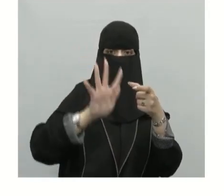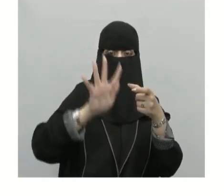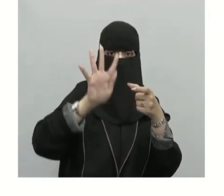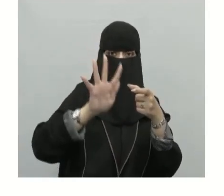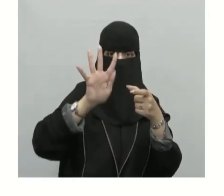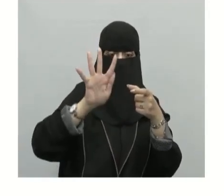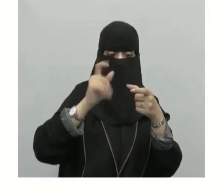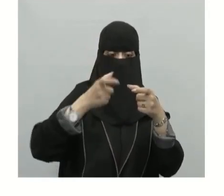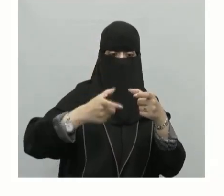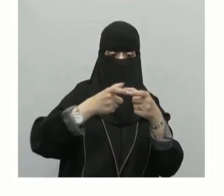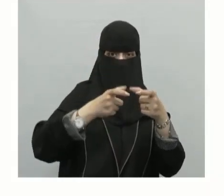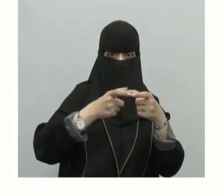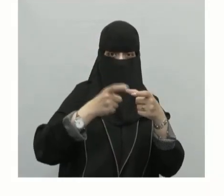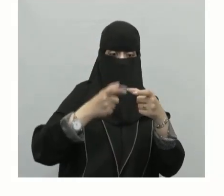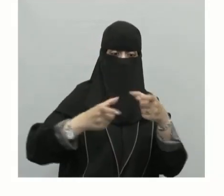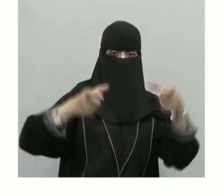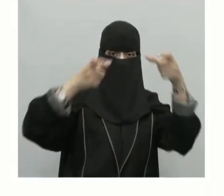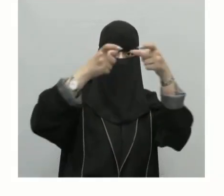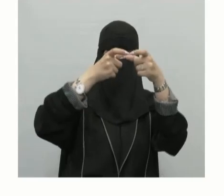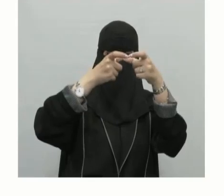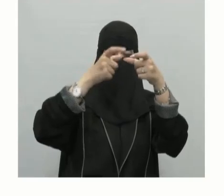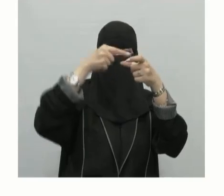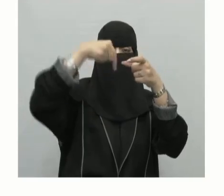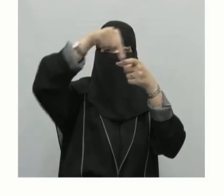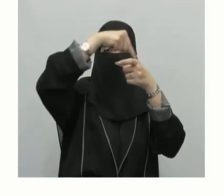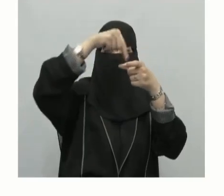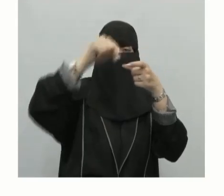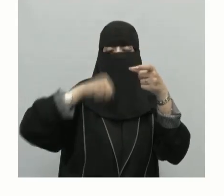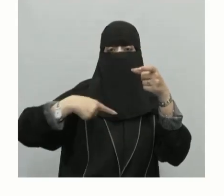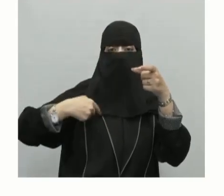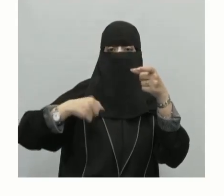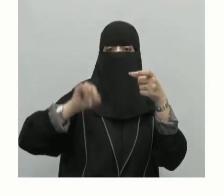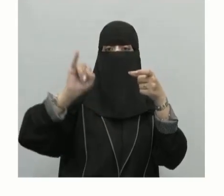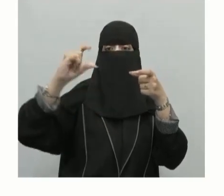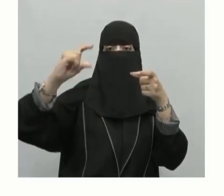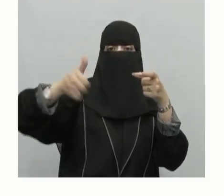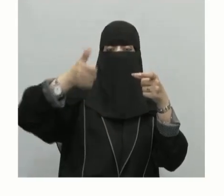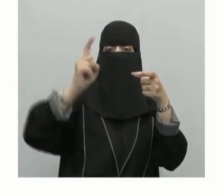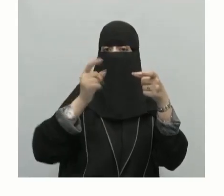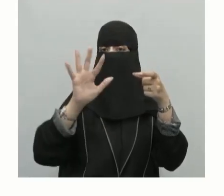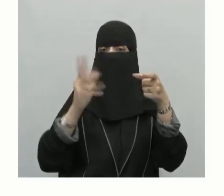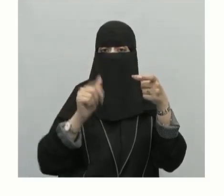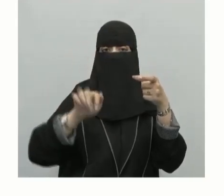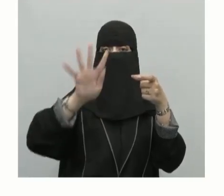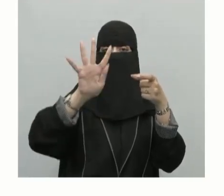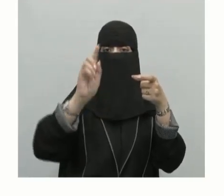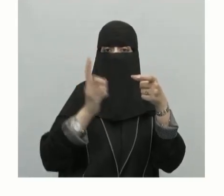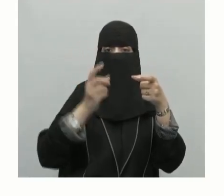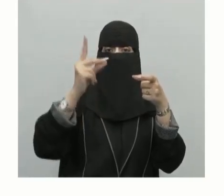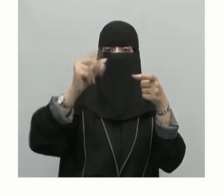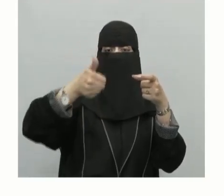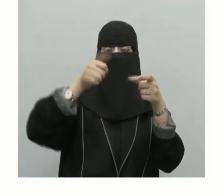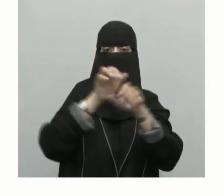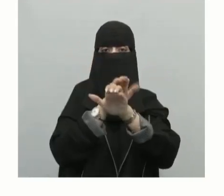الشمال الجزء الشمالي بعد ذلك مدار السرطان ودرجته كم أبناء وابنات الطلاب؟